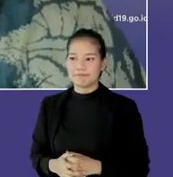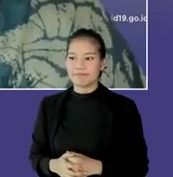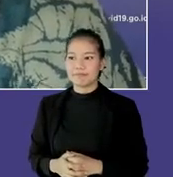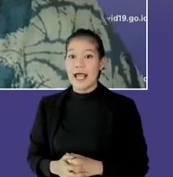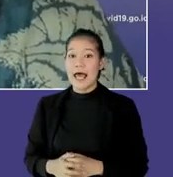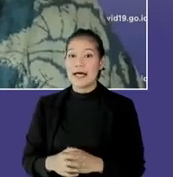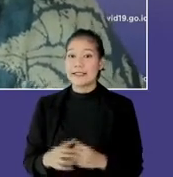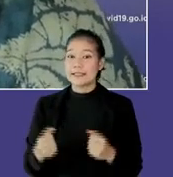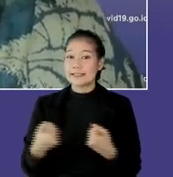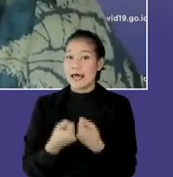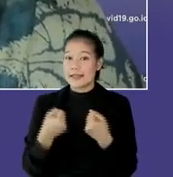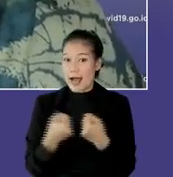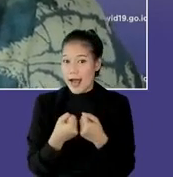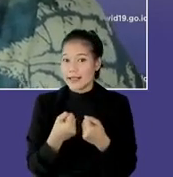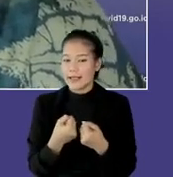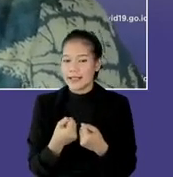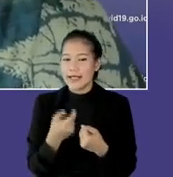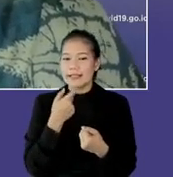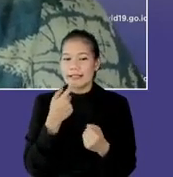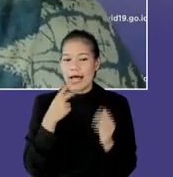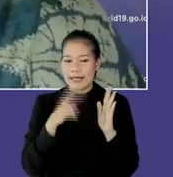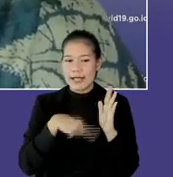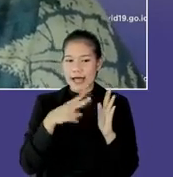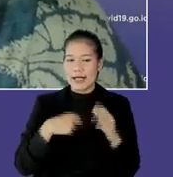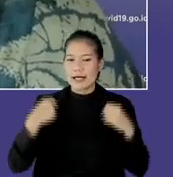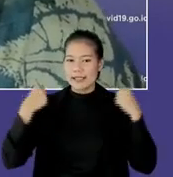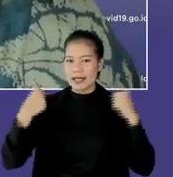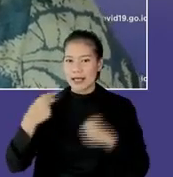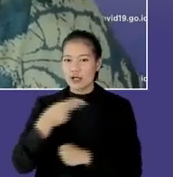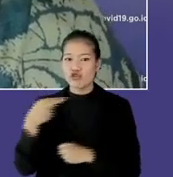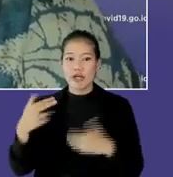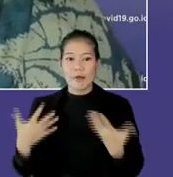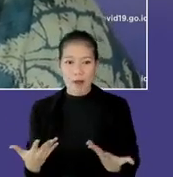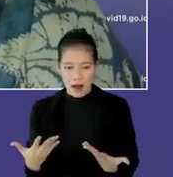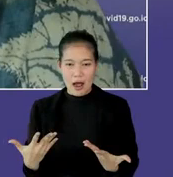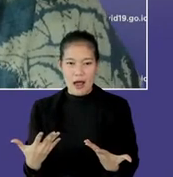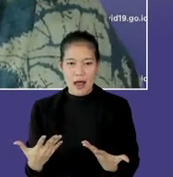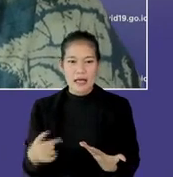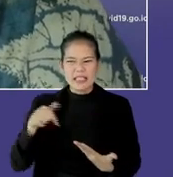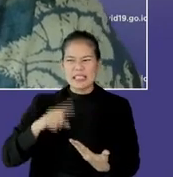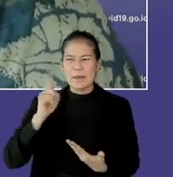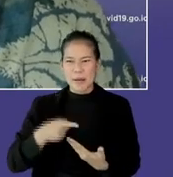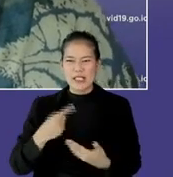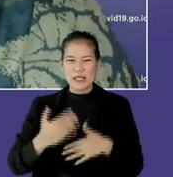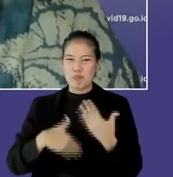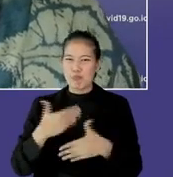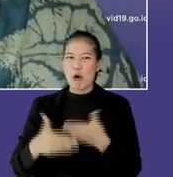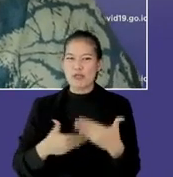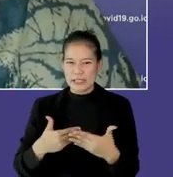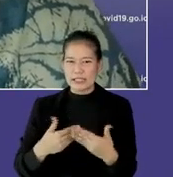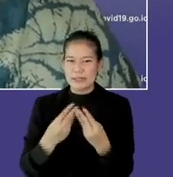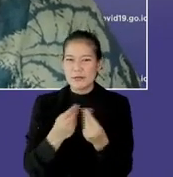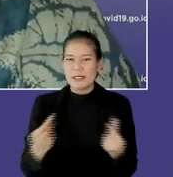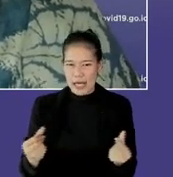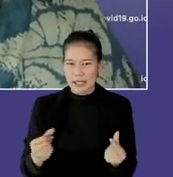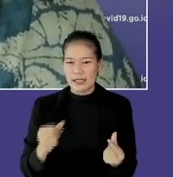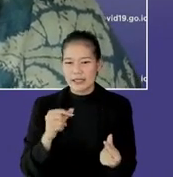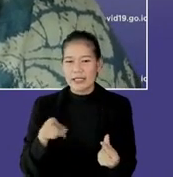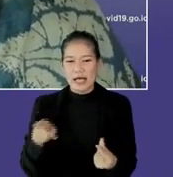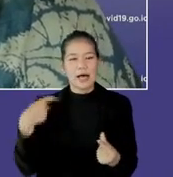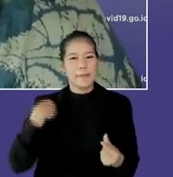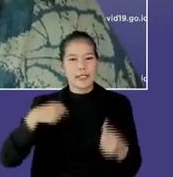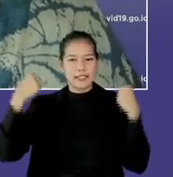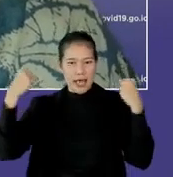Rula salah satu tantangan gitu ya, terkait dengan data kesehatan di Indonesia, memang mungkin masih dalam proses penyelesaian juga oleh Kementerian Kesehatan.